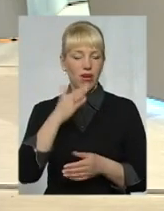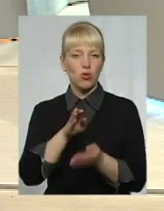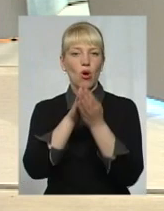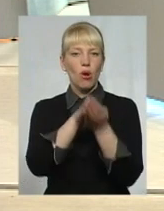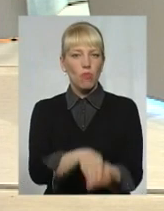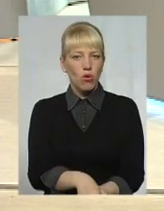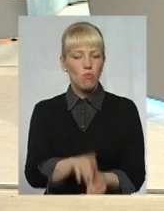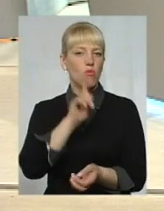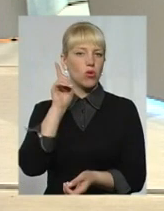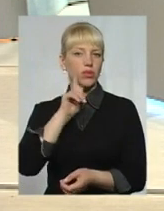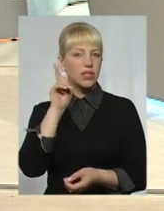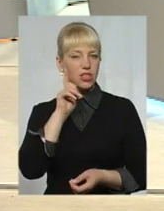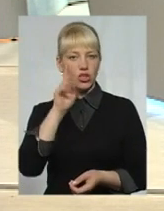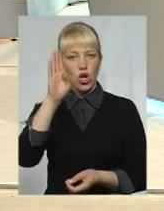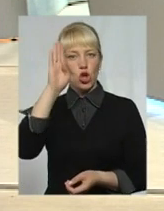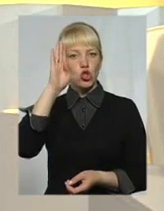молодих чоловіків,